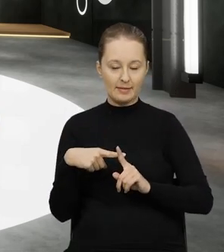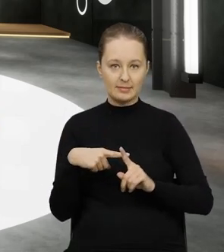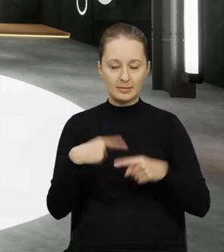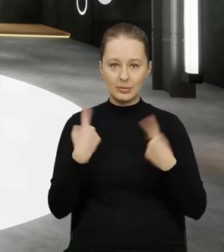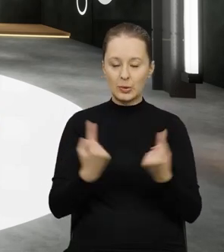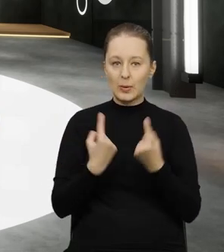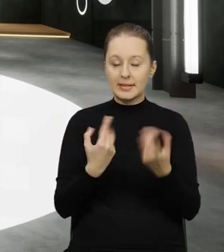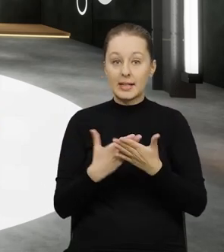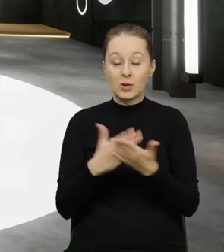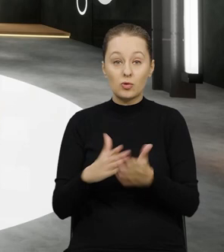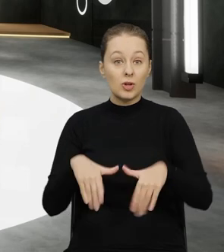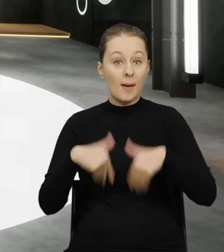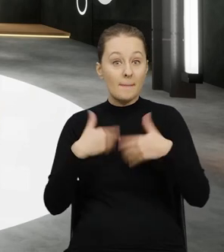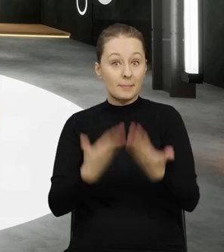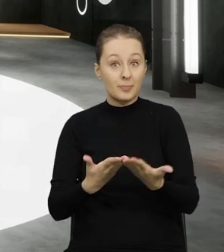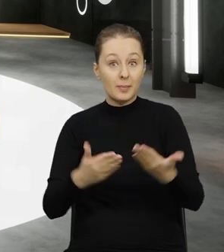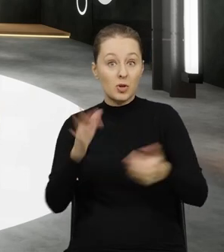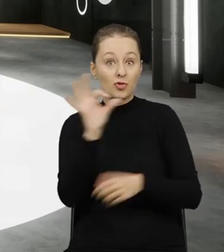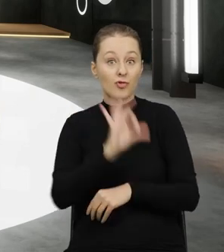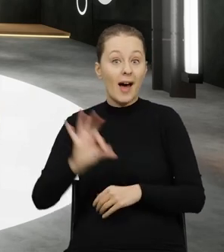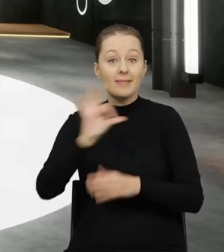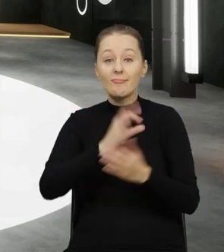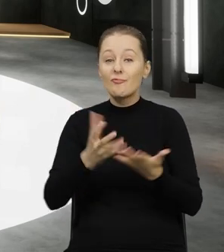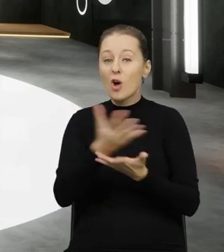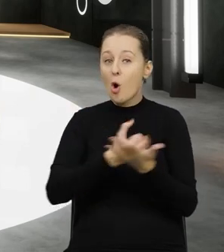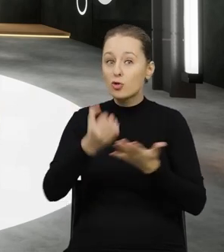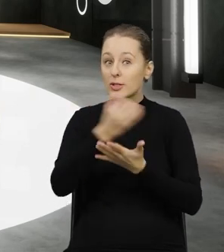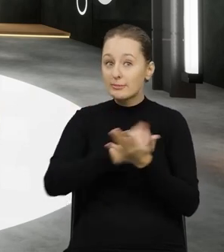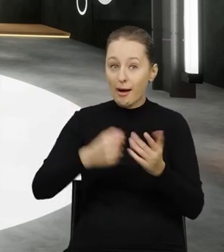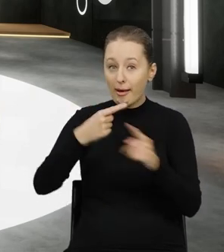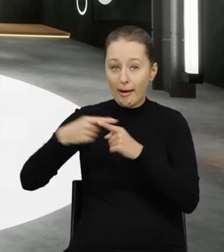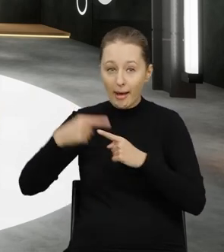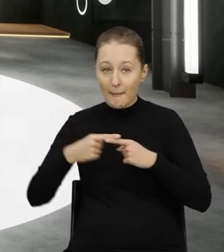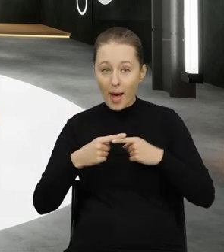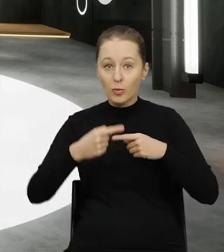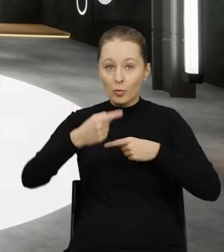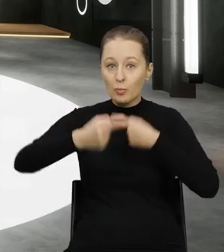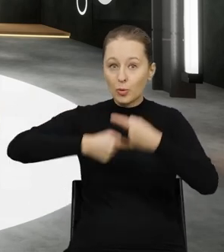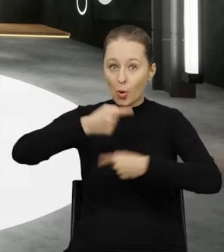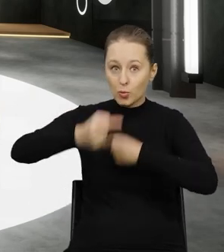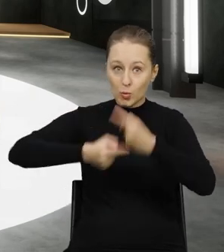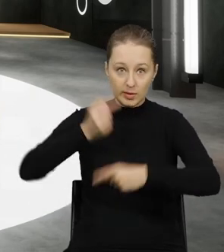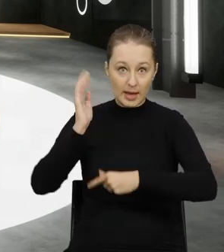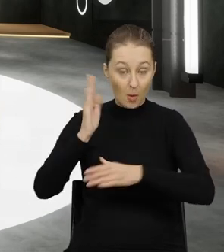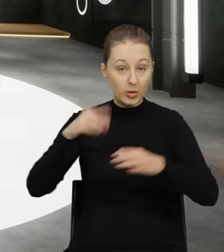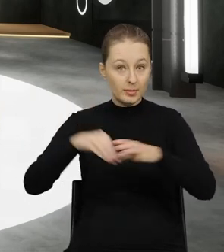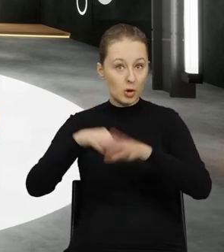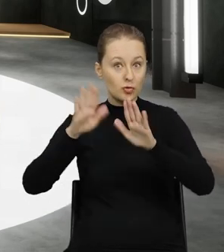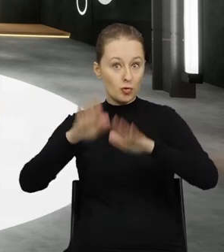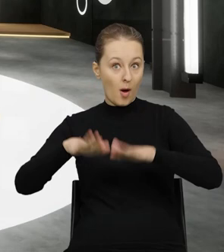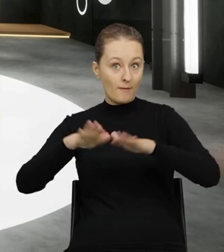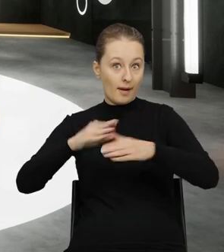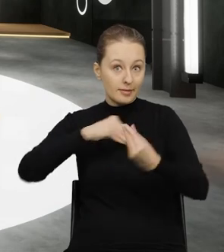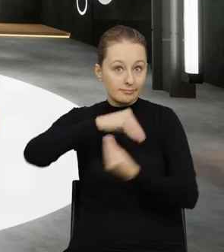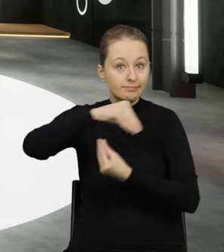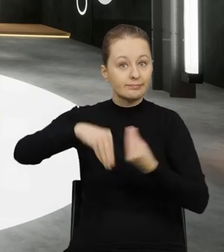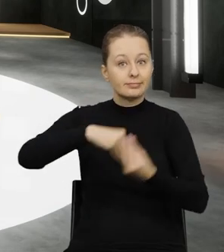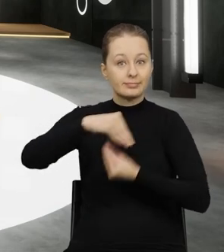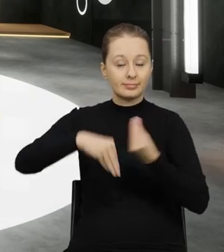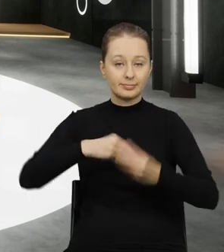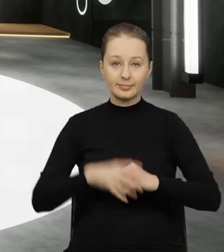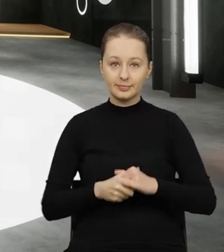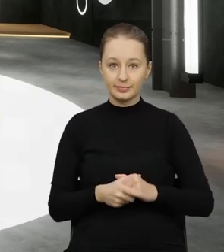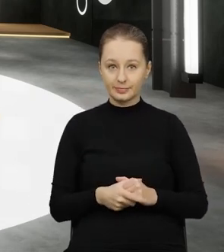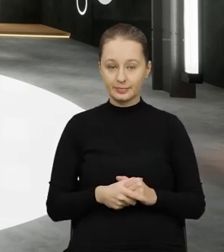umożliwiamy jednak wykorzystanie tych surowców do procesów produkcji i zachowanie ich jakby w